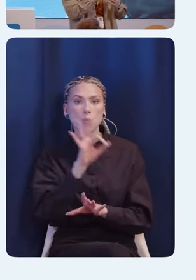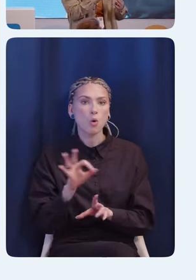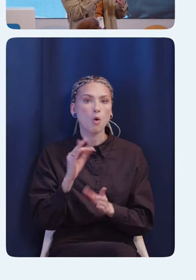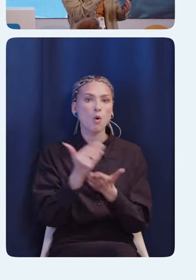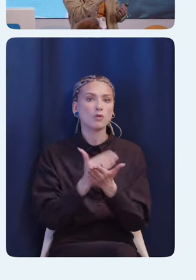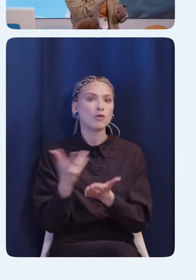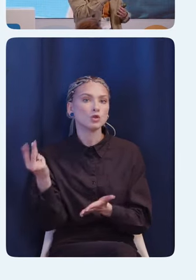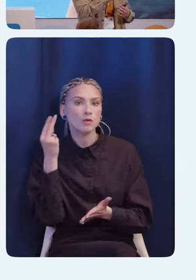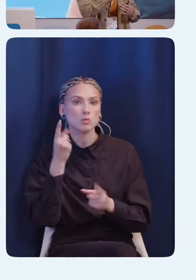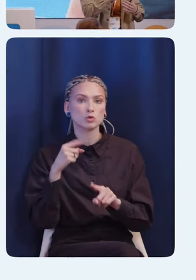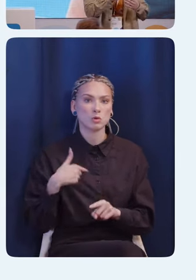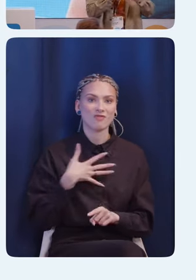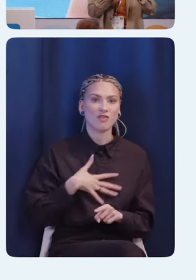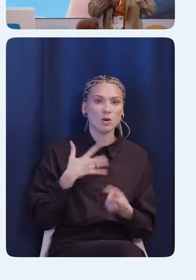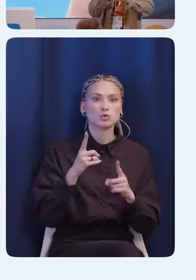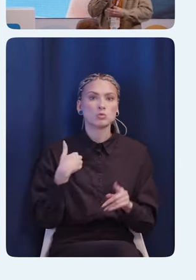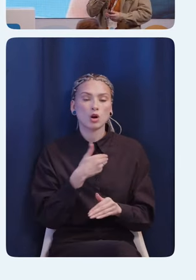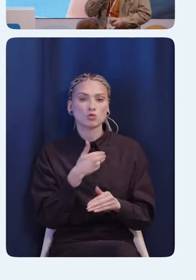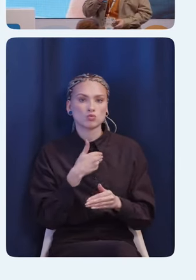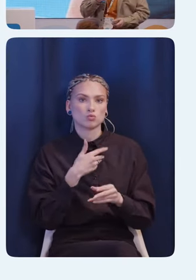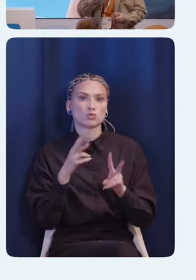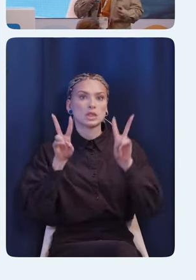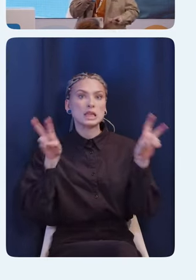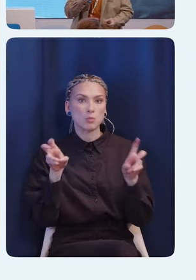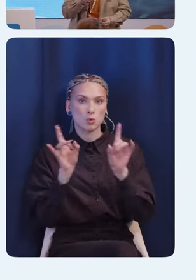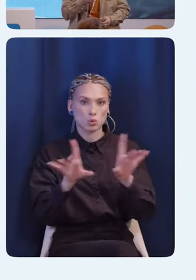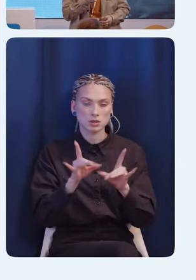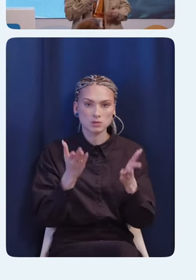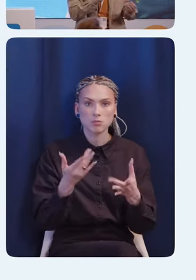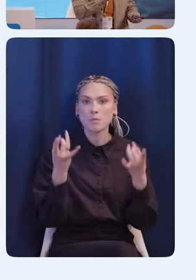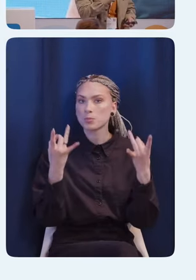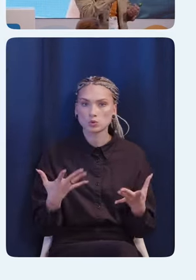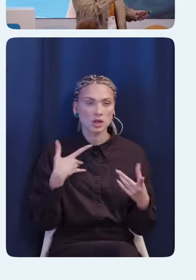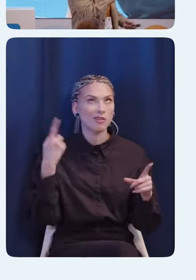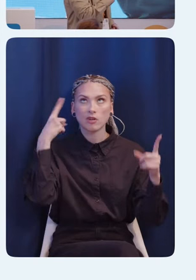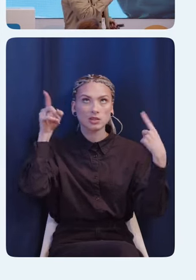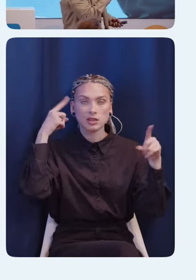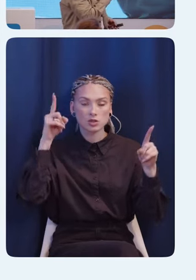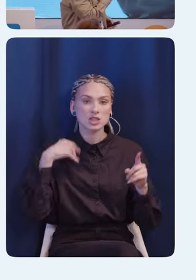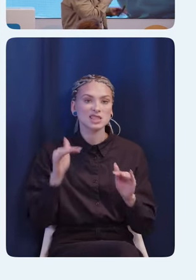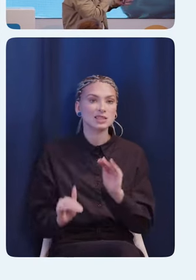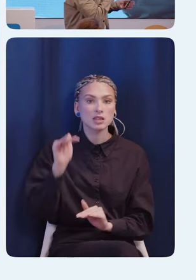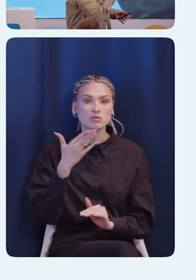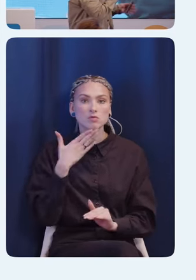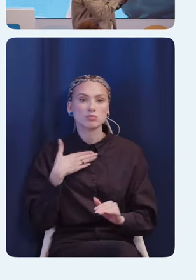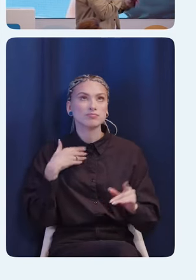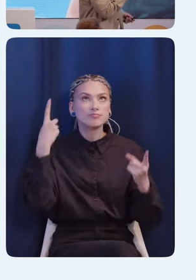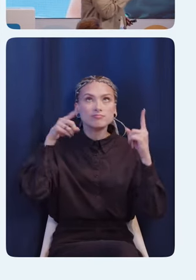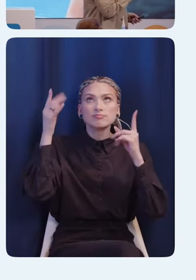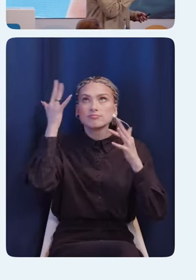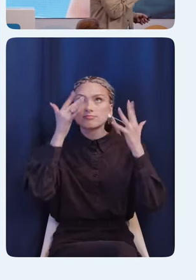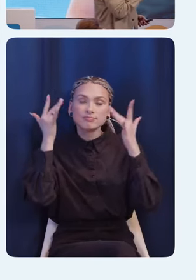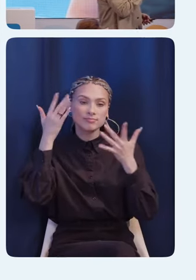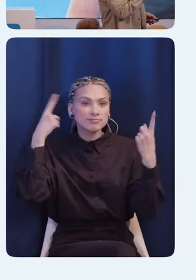Почему эта тема меня волнует? Почему я хочу донести эту тему до вас? Все очень просто. Я фантазер. С детства я люблю фантазировать, перед сном ложусь и давай